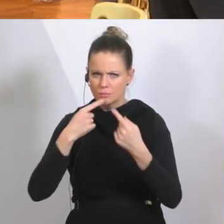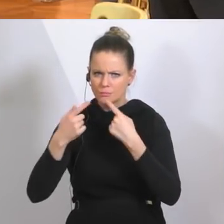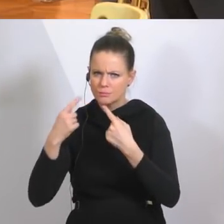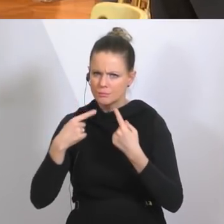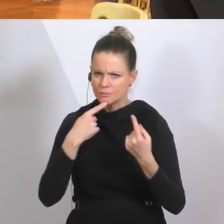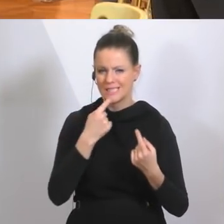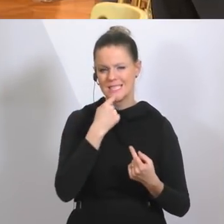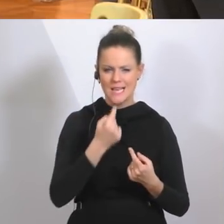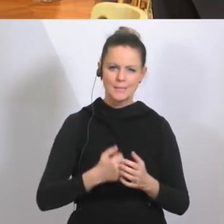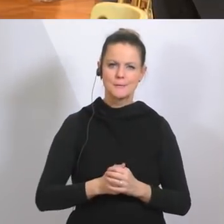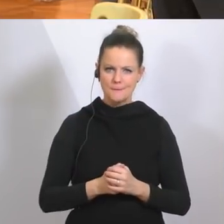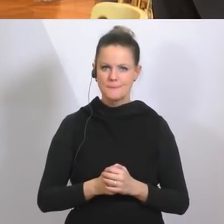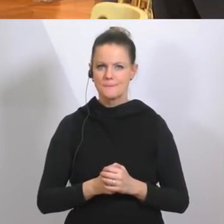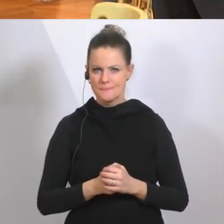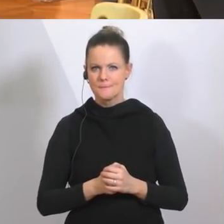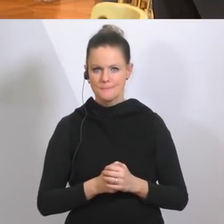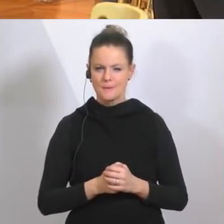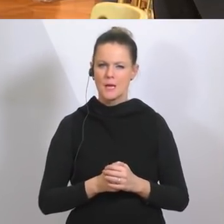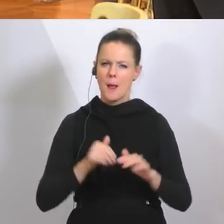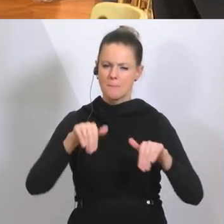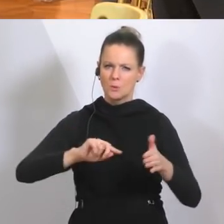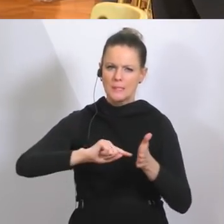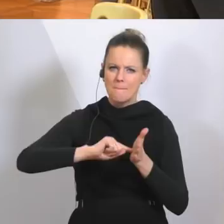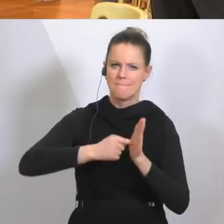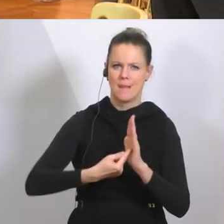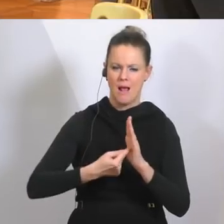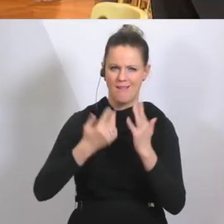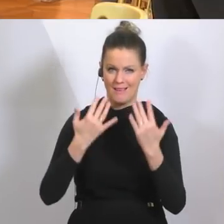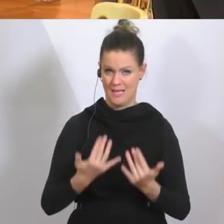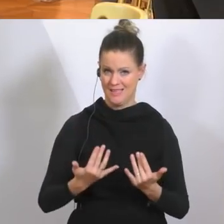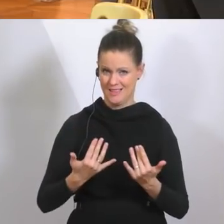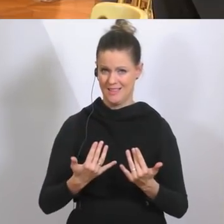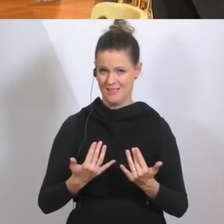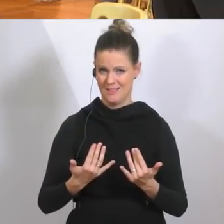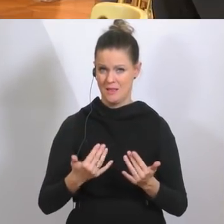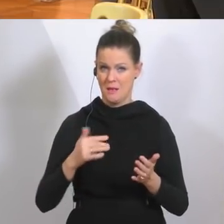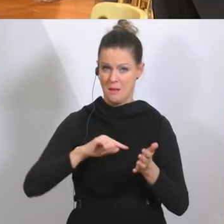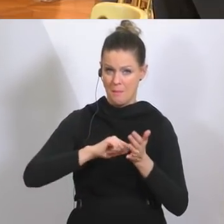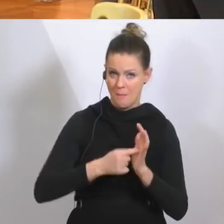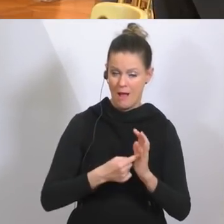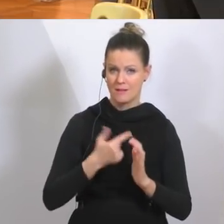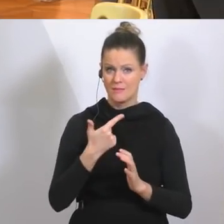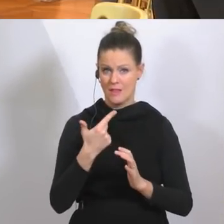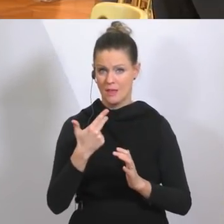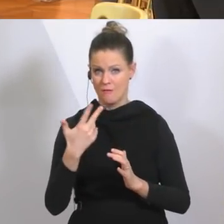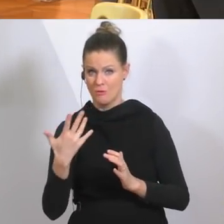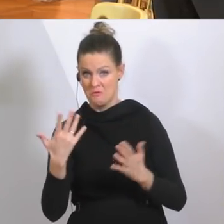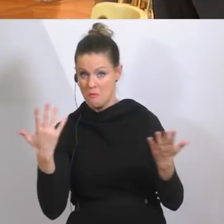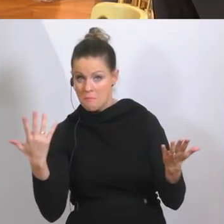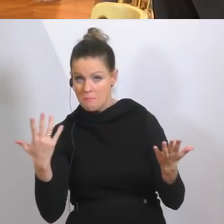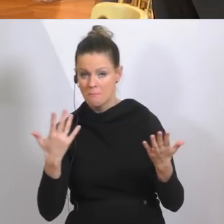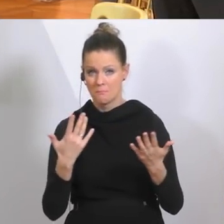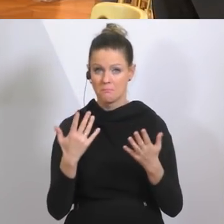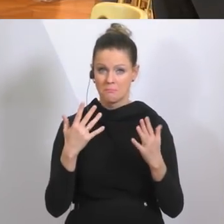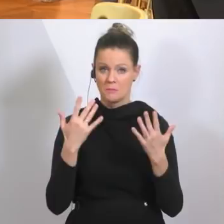sagen, das muss man wahrscheinlich multiplizieren. Würden Sie das auch multiplizieren? Mal zwei, mal drei, mal fünf? Was ist so die